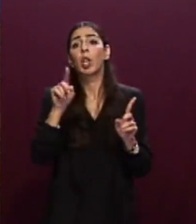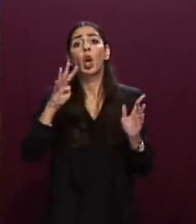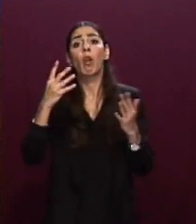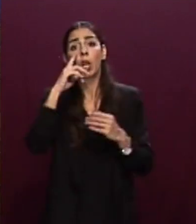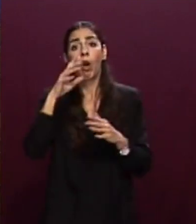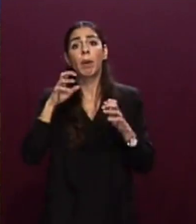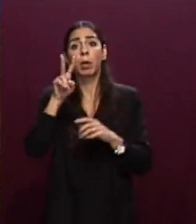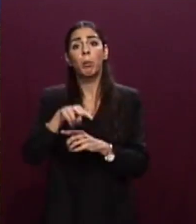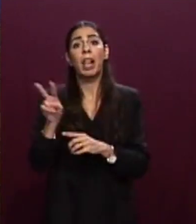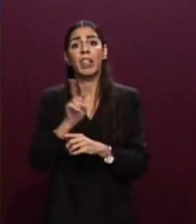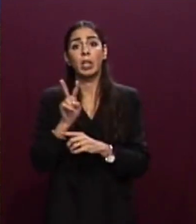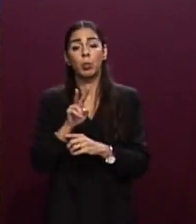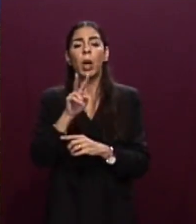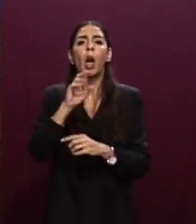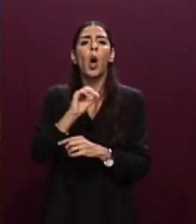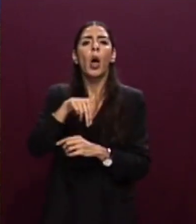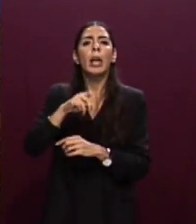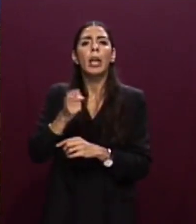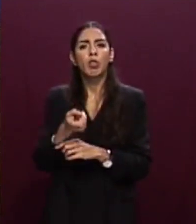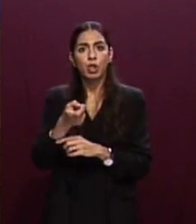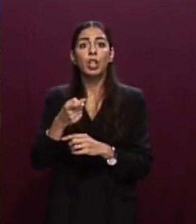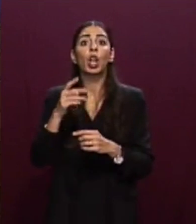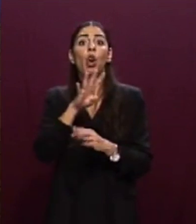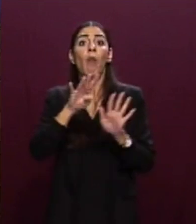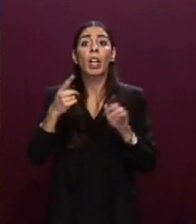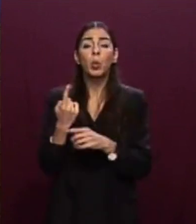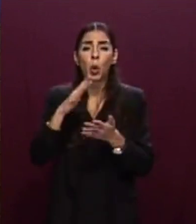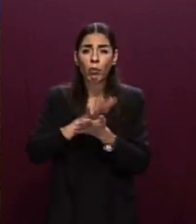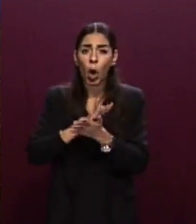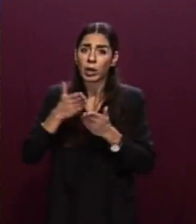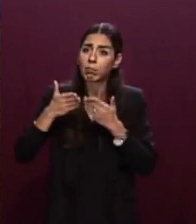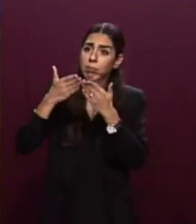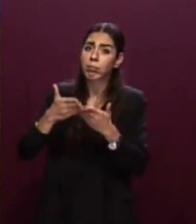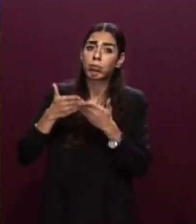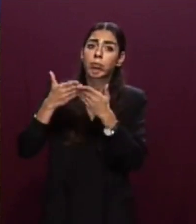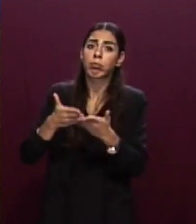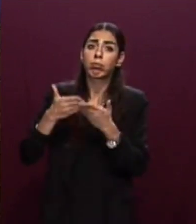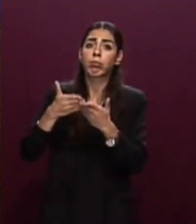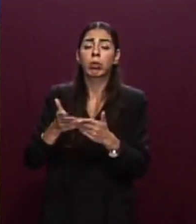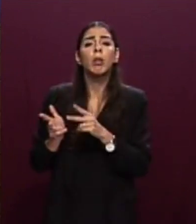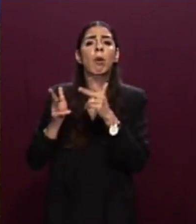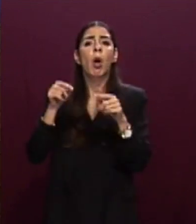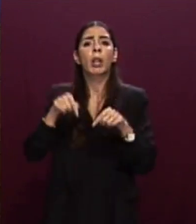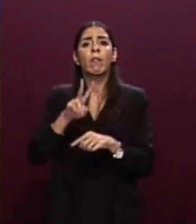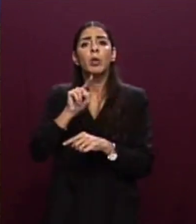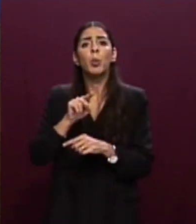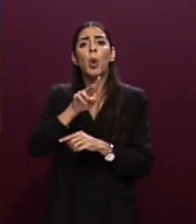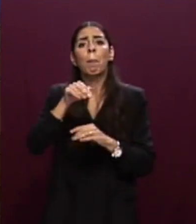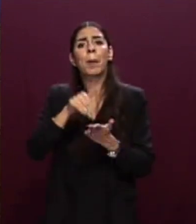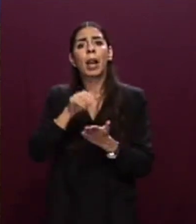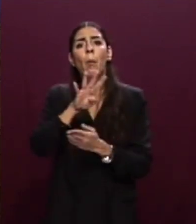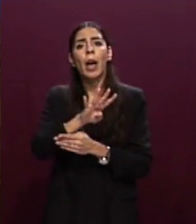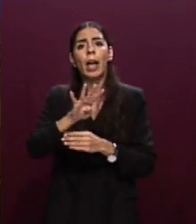nell'ambito di 91 eventi di sbarco, hanno portato sulle coste italiane 21.046 migranti, di cui 9